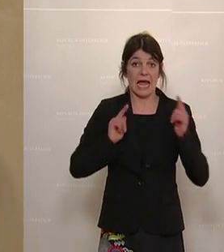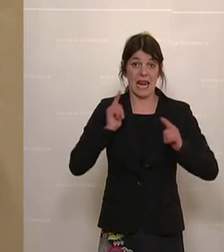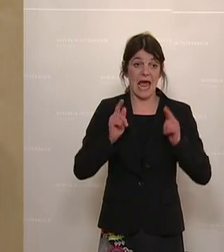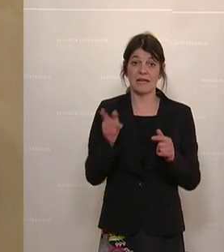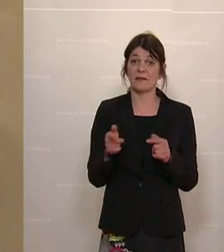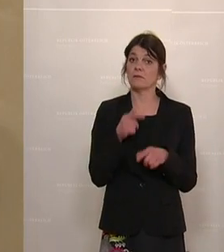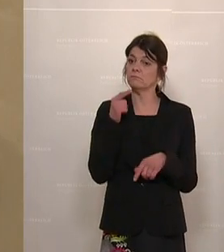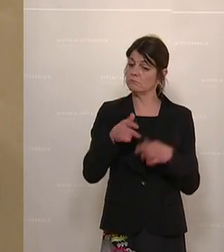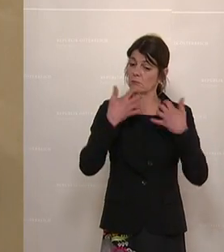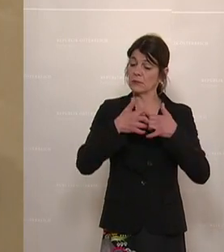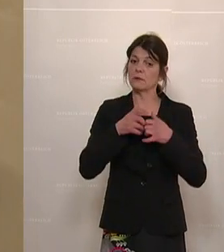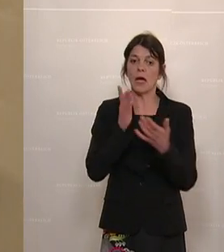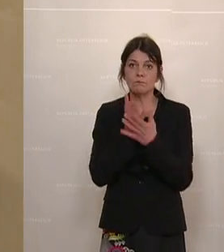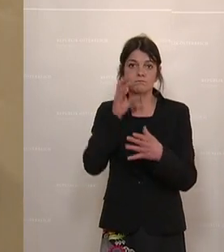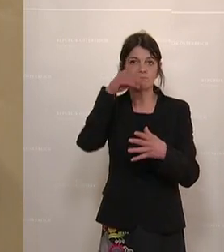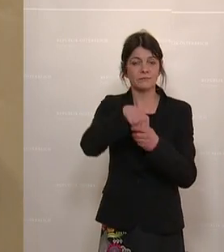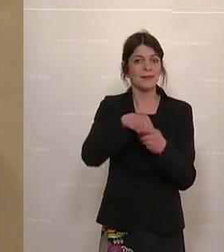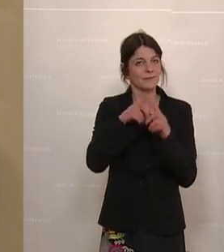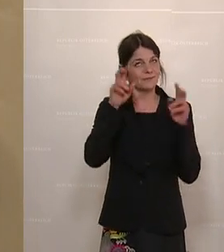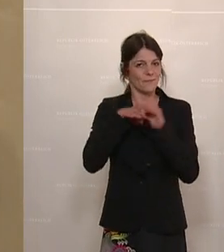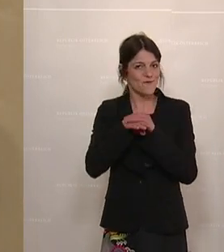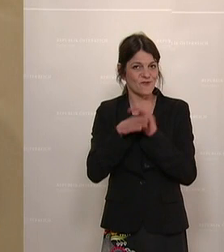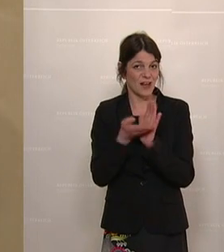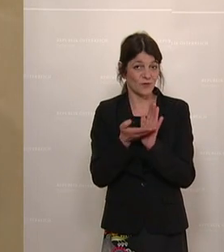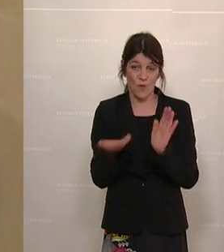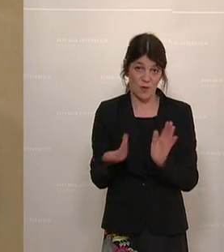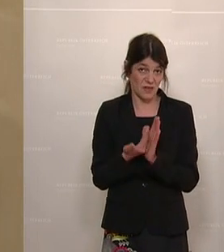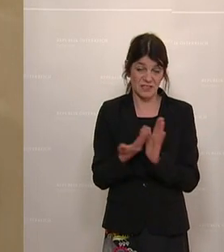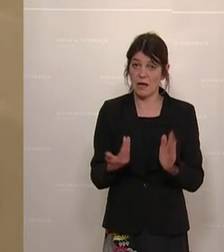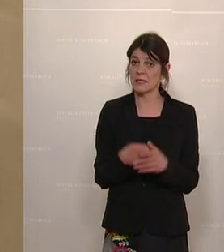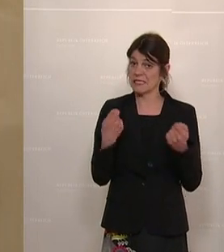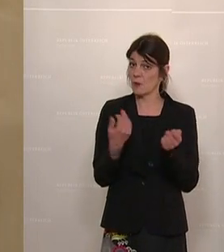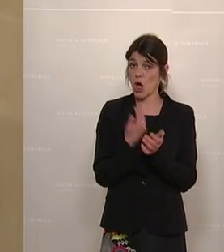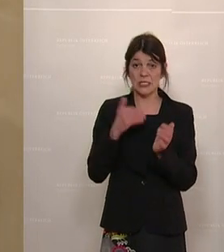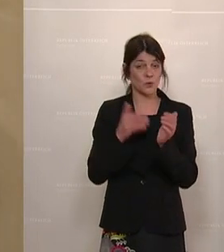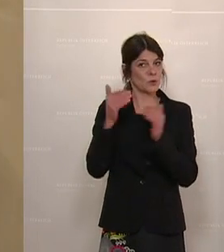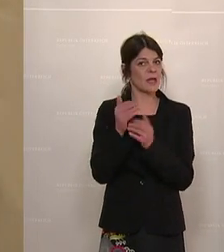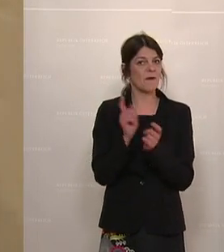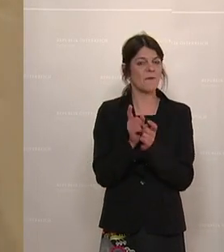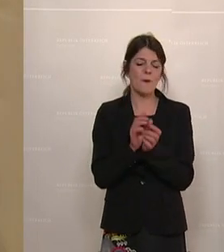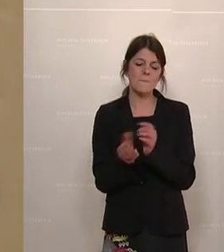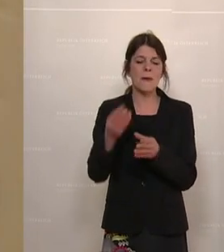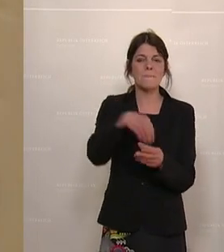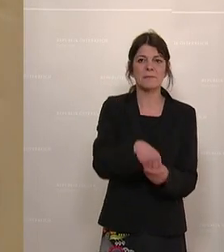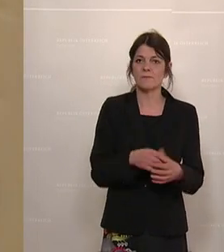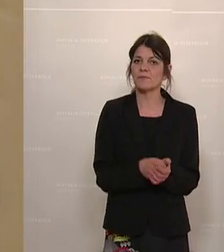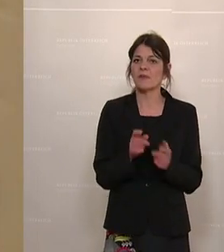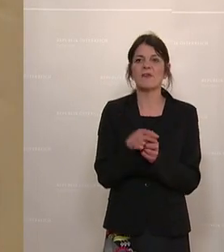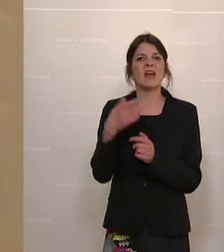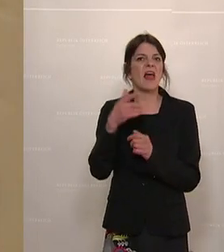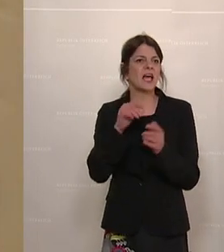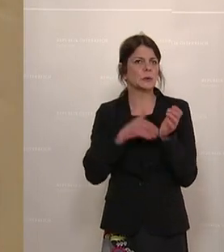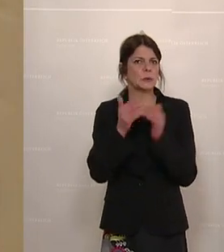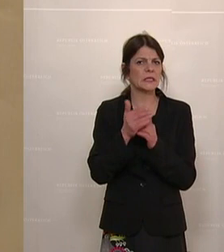unter diesem Bericht versteckt worden. Es gibt auch ein neues System, das hier verpackt wird, das FLAG-System, wo